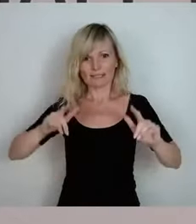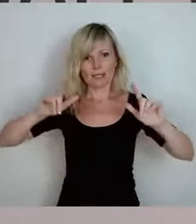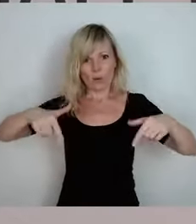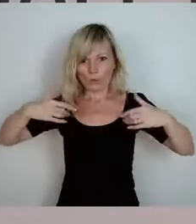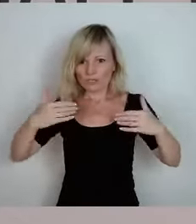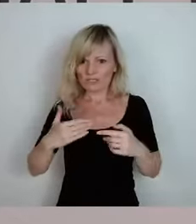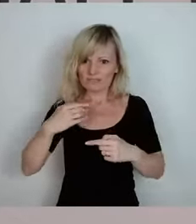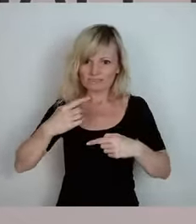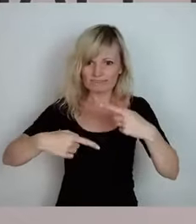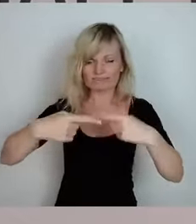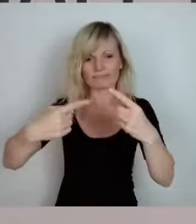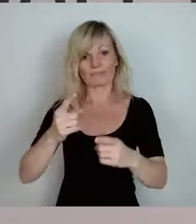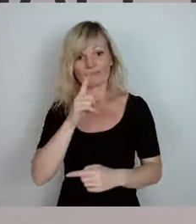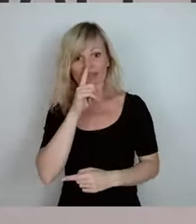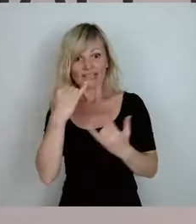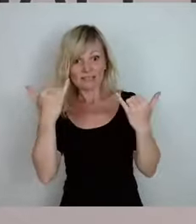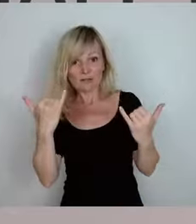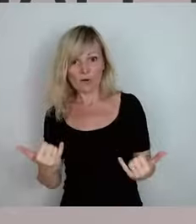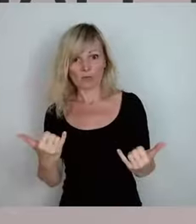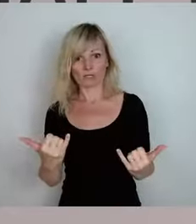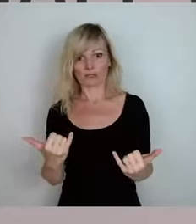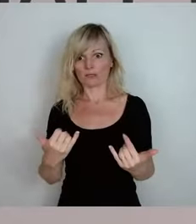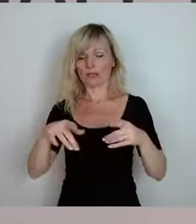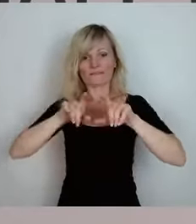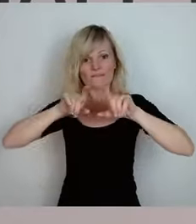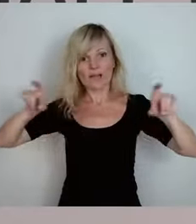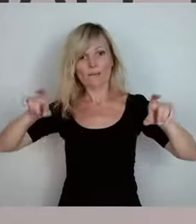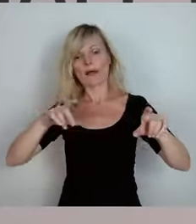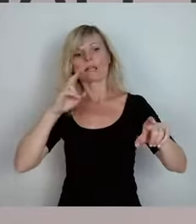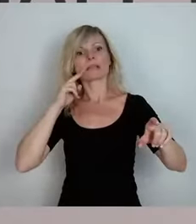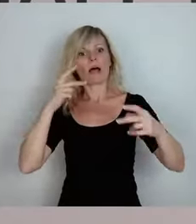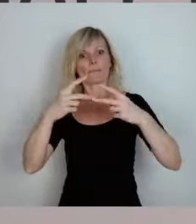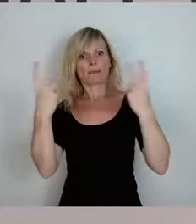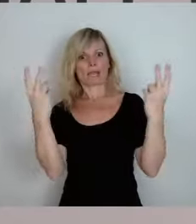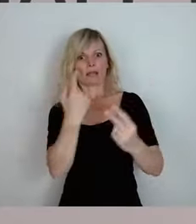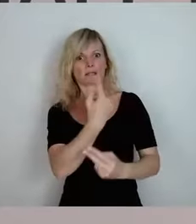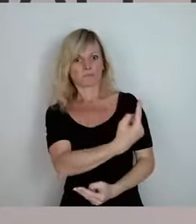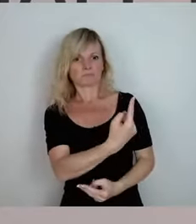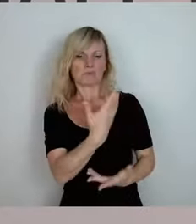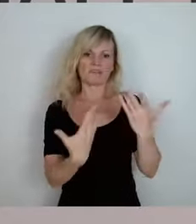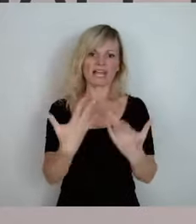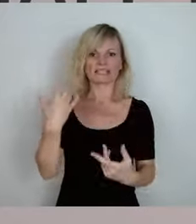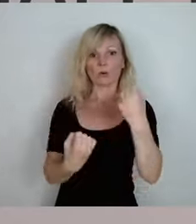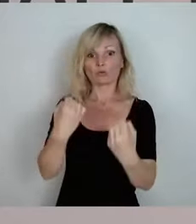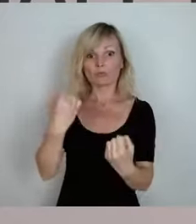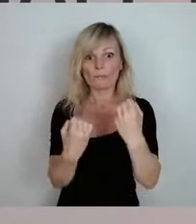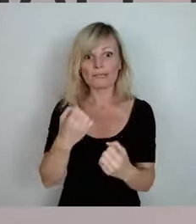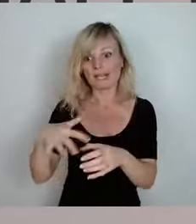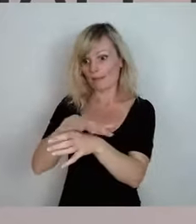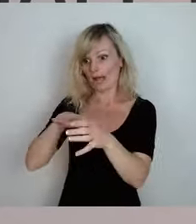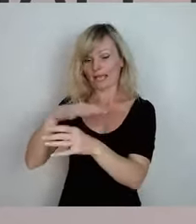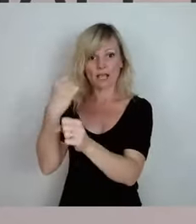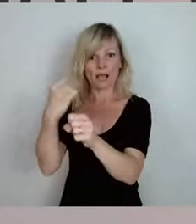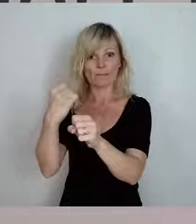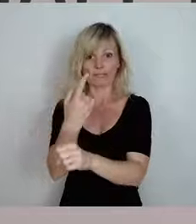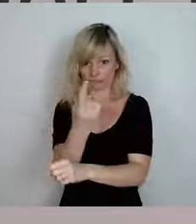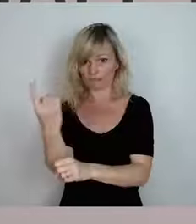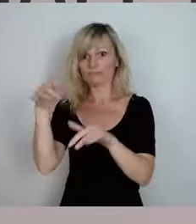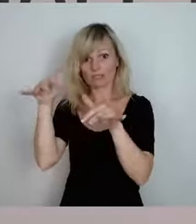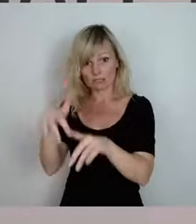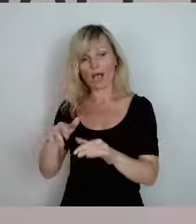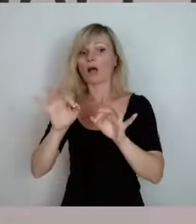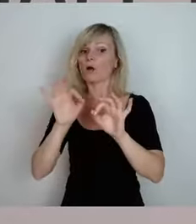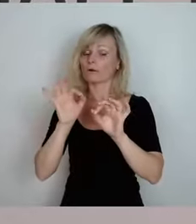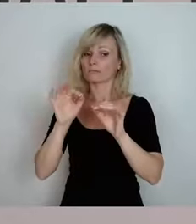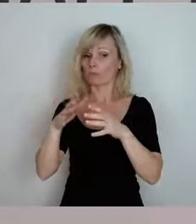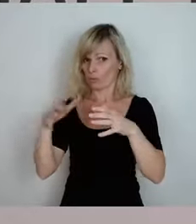namhaftes Unternehmen hierher bekommen wollen, was vielleicht im Automobilbereich arbeitet, ihr habt ja da auch ein großes Unternehmen, werden